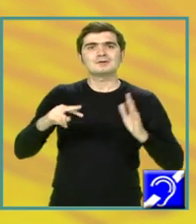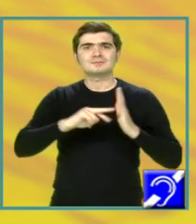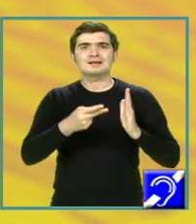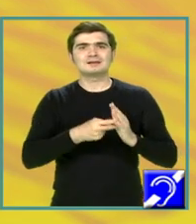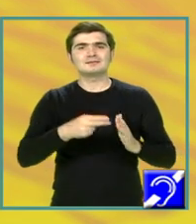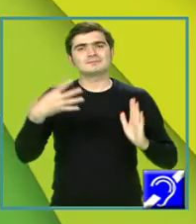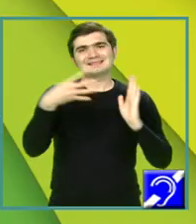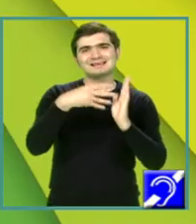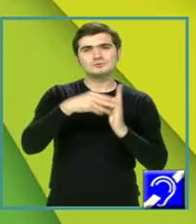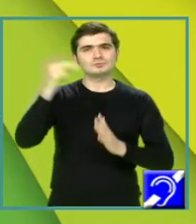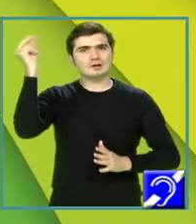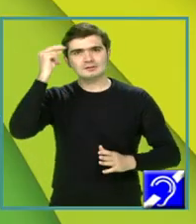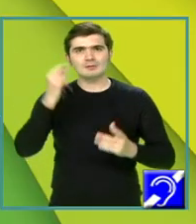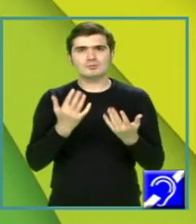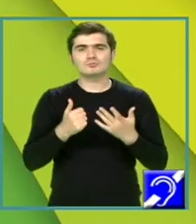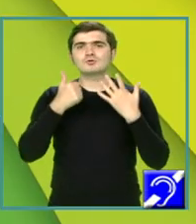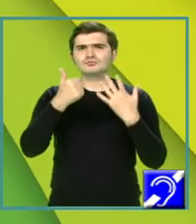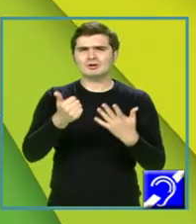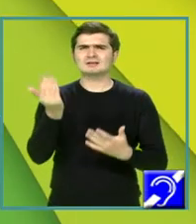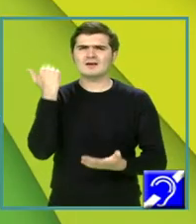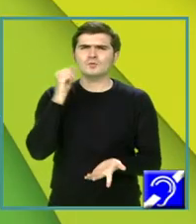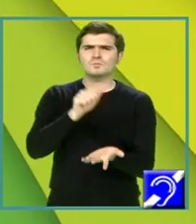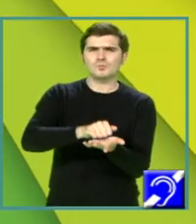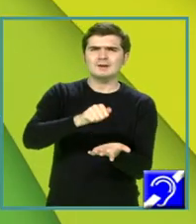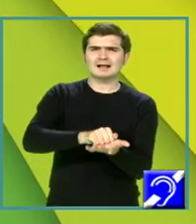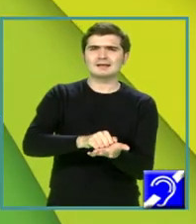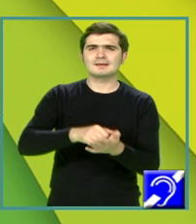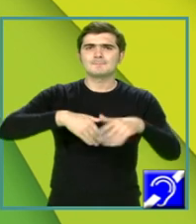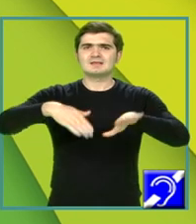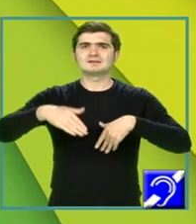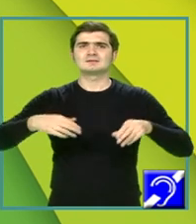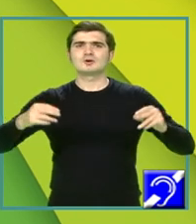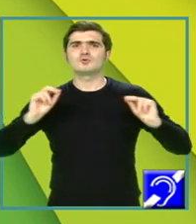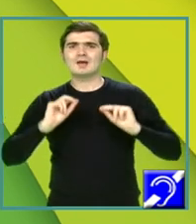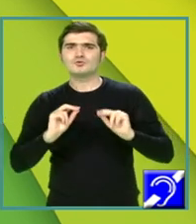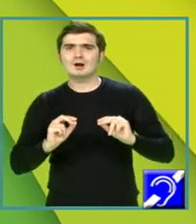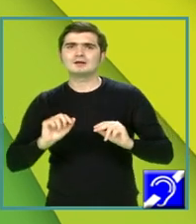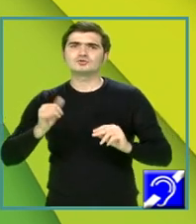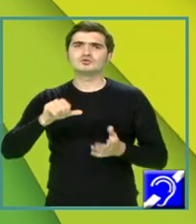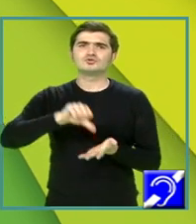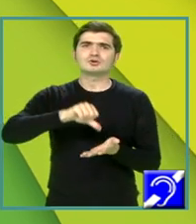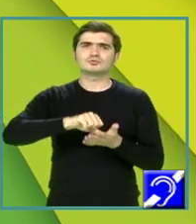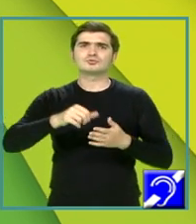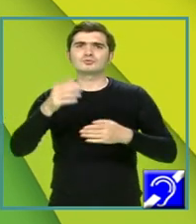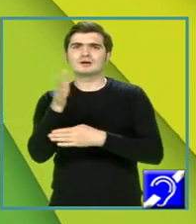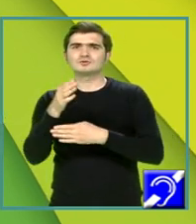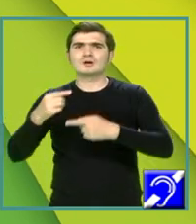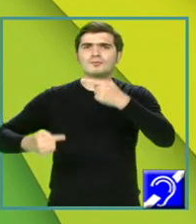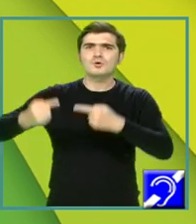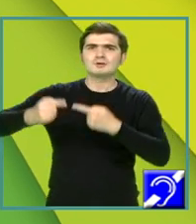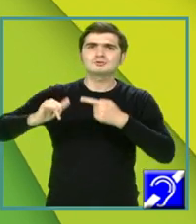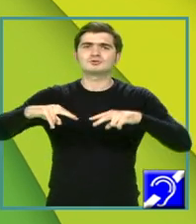antrenament numărul 6, publicat de către Ministerul Educației și Cercetării, Centrul Național de Politici și Evaluare în